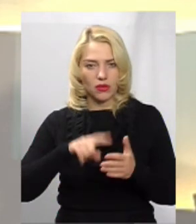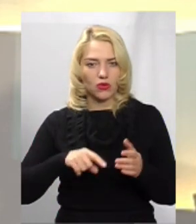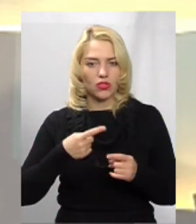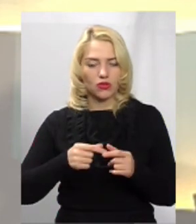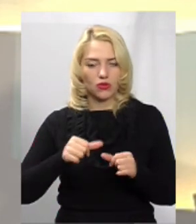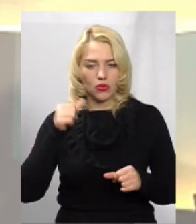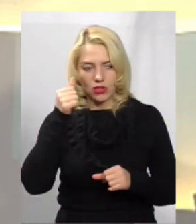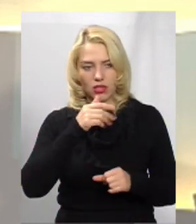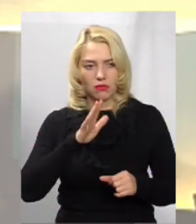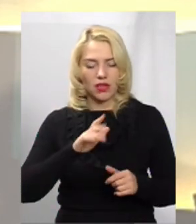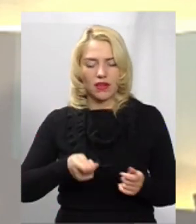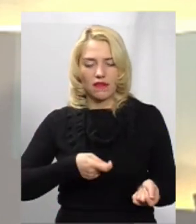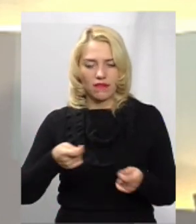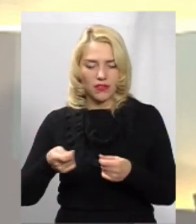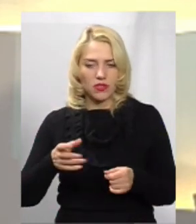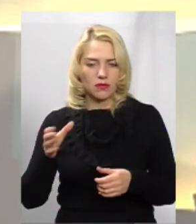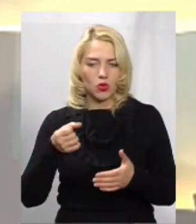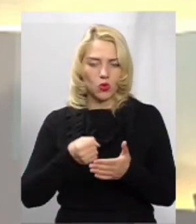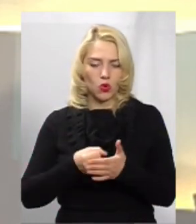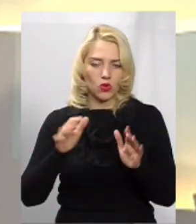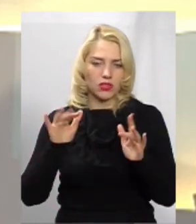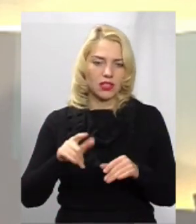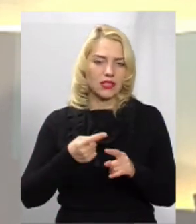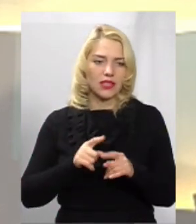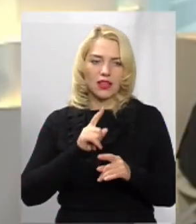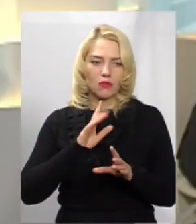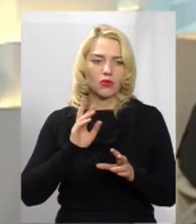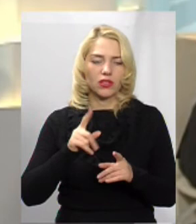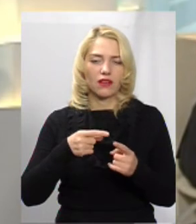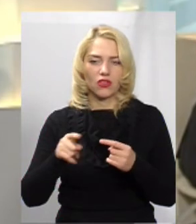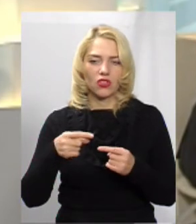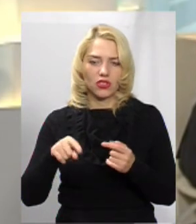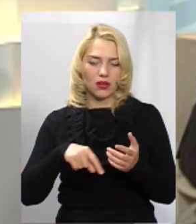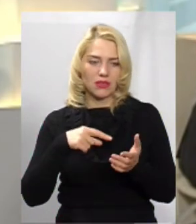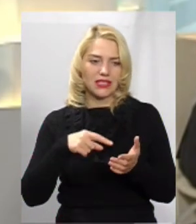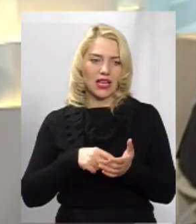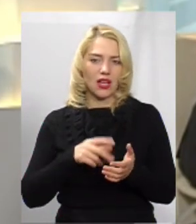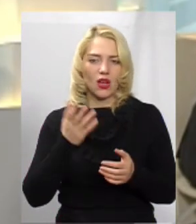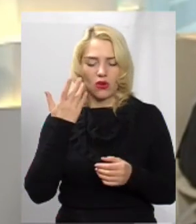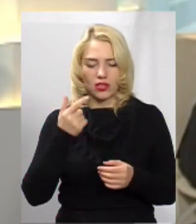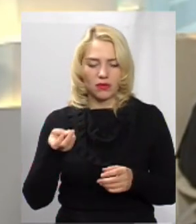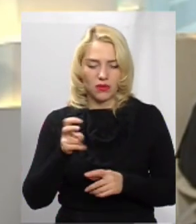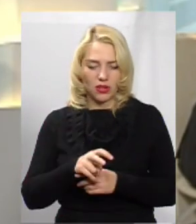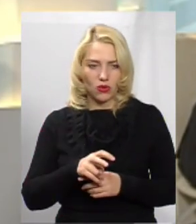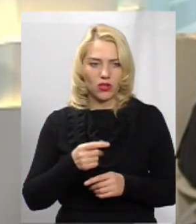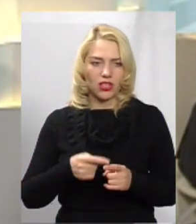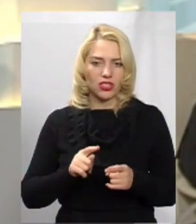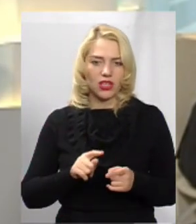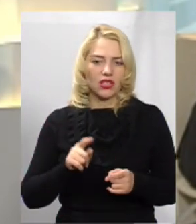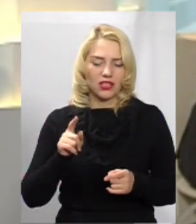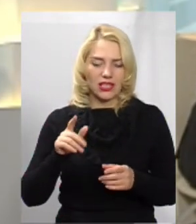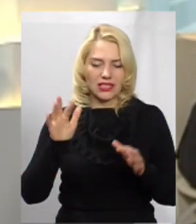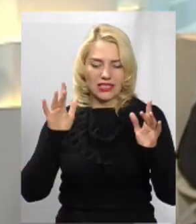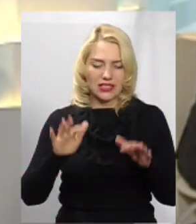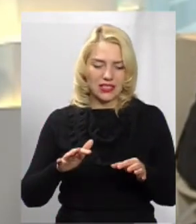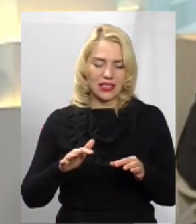все листя ми вивозимо до снігу, і це не буде, як в деяких інших містах, коли весною проходиш, сніг тане, а там гнила листя. Ну,